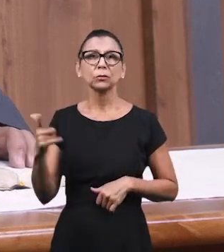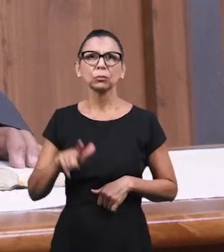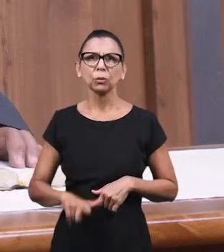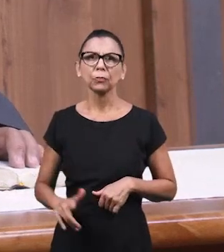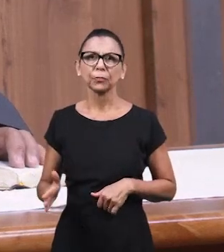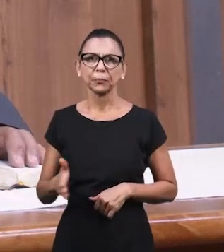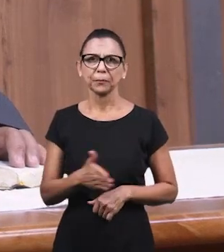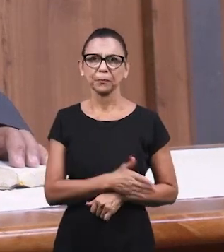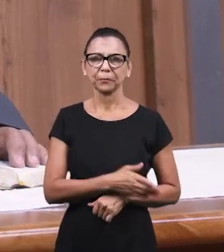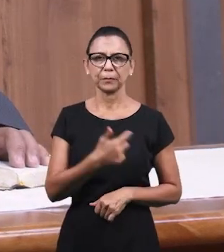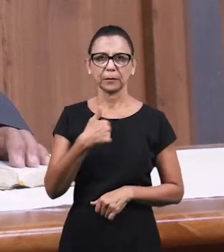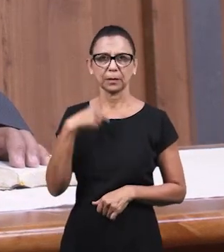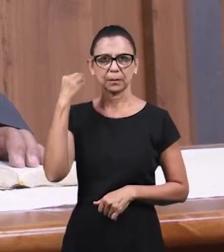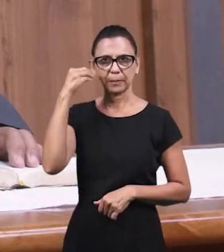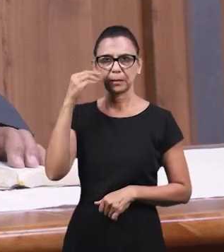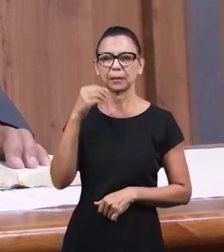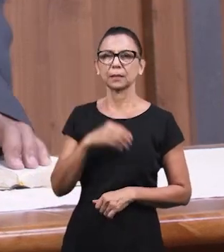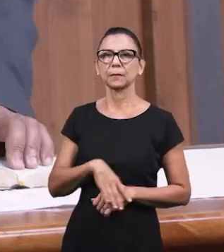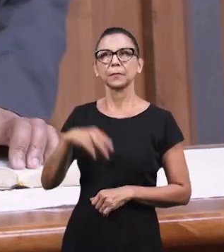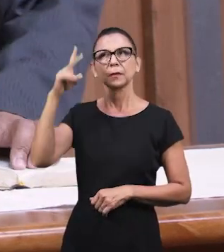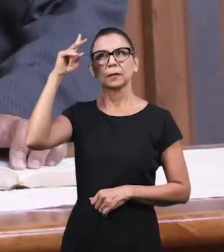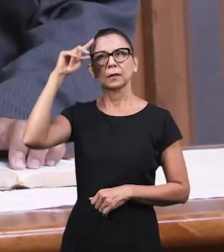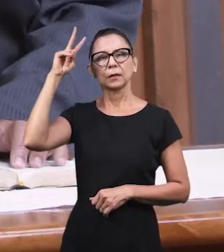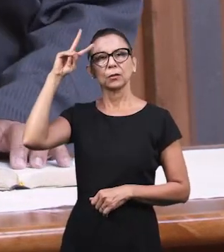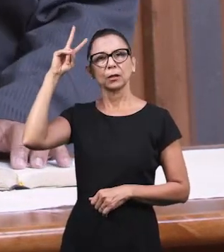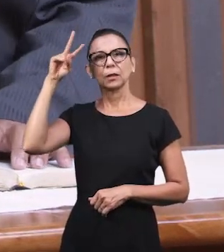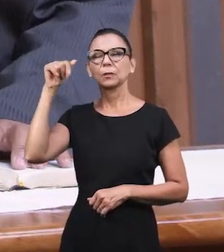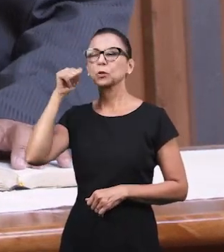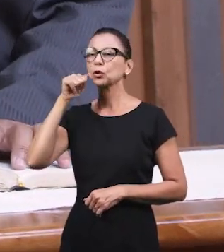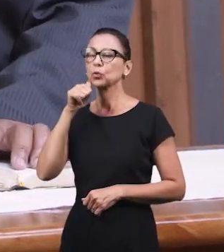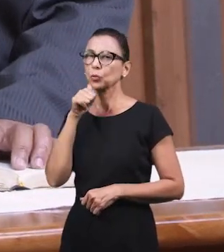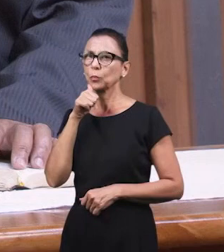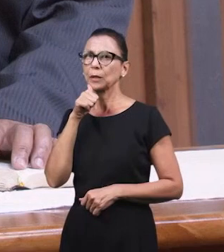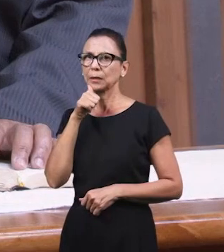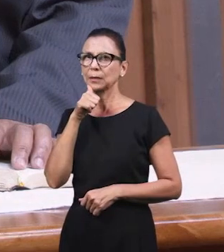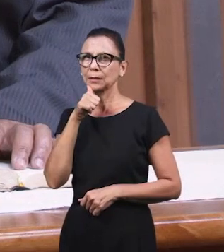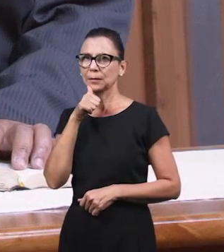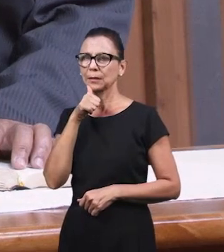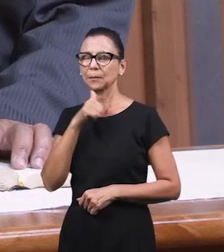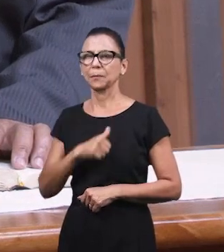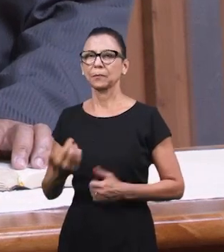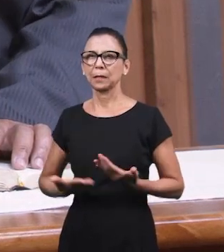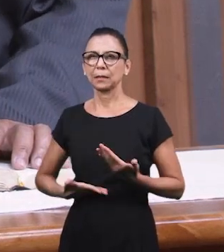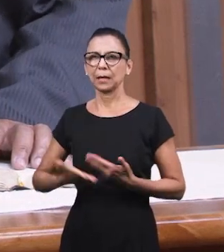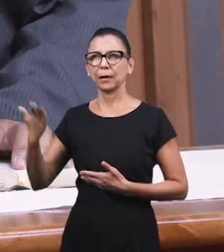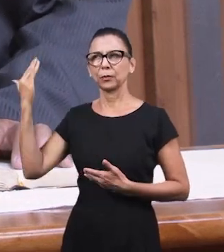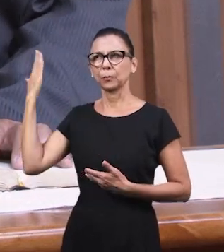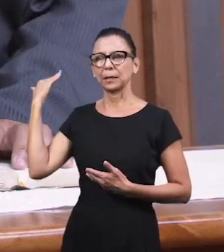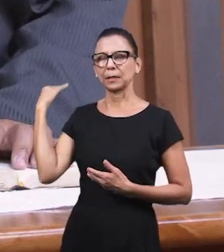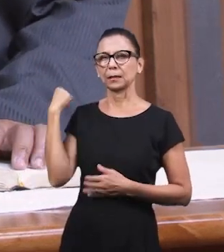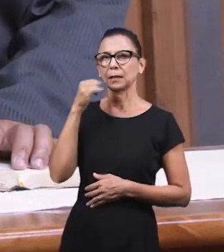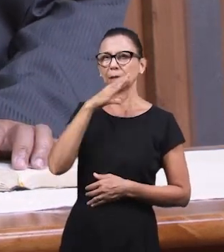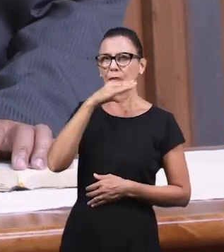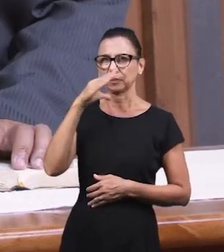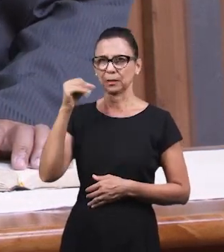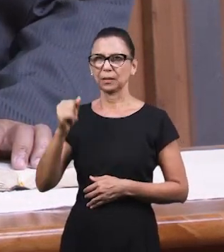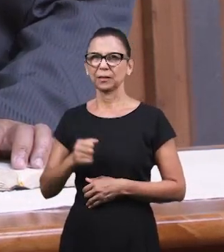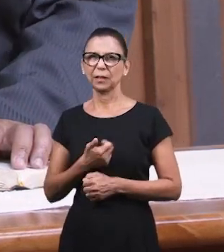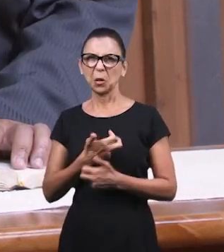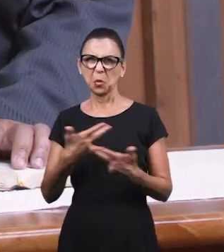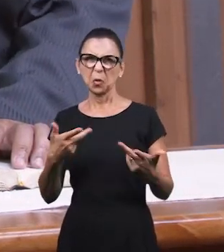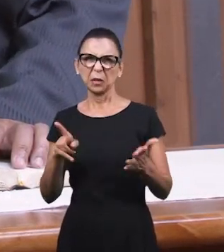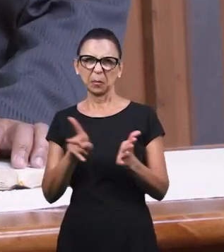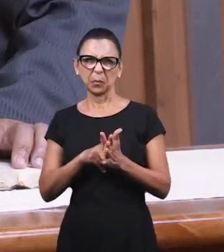Когда она была подростком, она сказала отцу. Когда дети, знаешь, когда они там